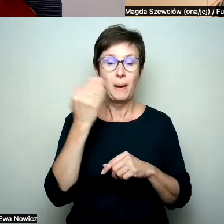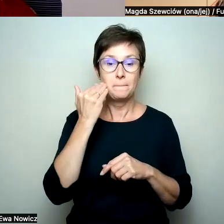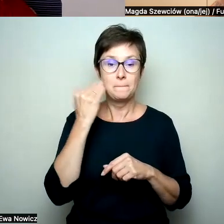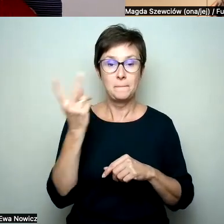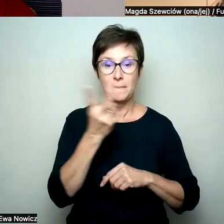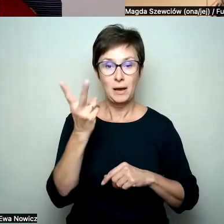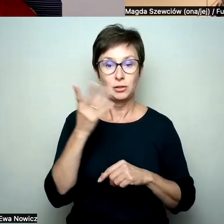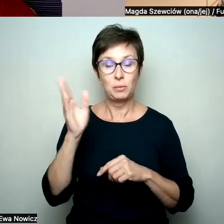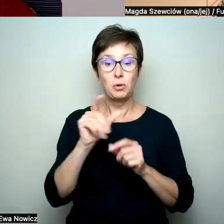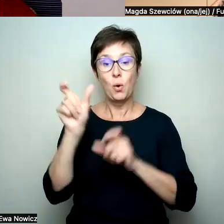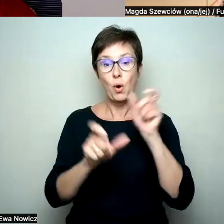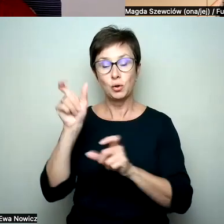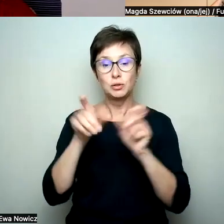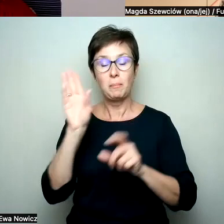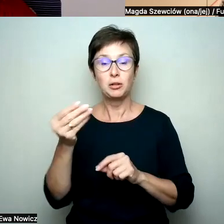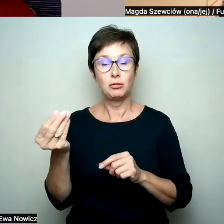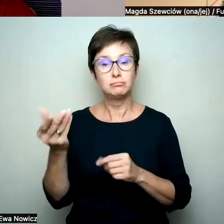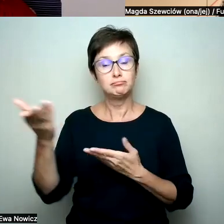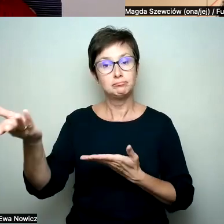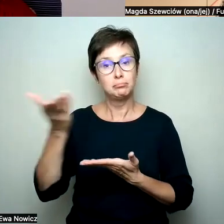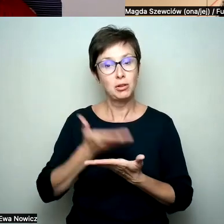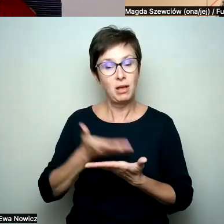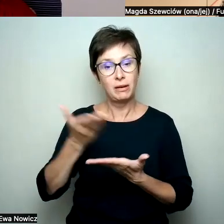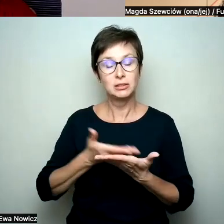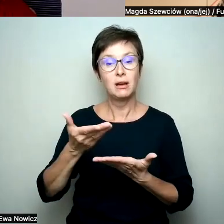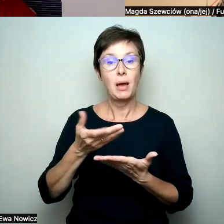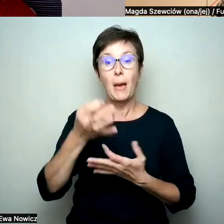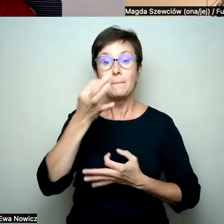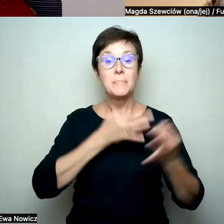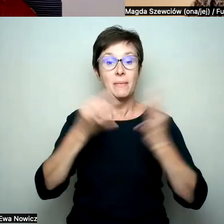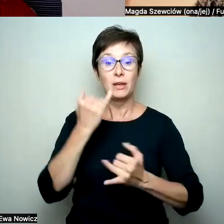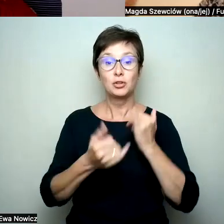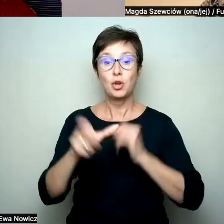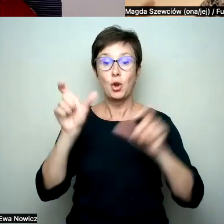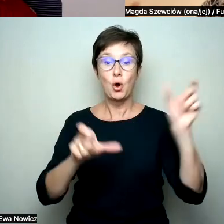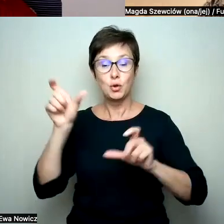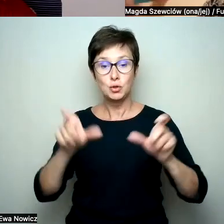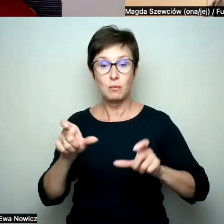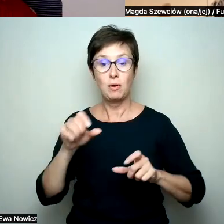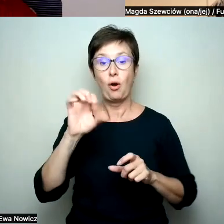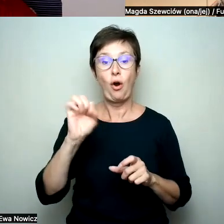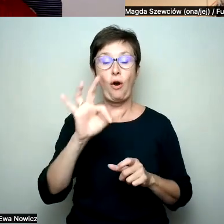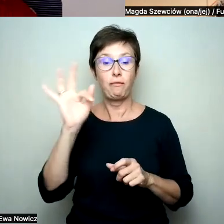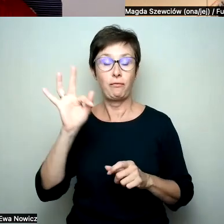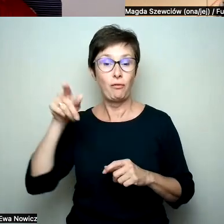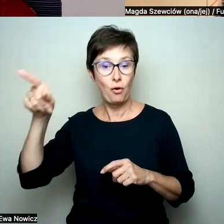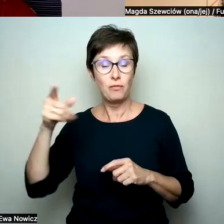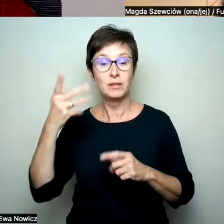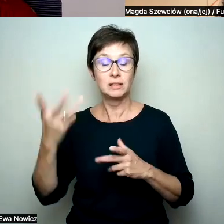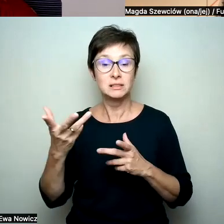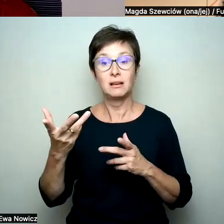I być może to będą osoby, które będą podrzucać nam pytania. Więc jak będą się pojawiać jakieś osoby z OF-u, to będą właśnie one.